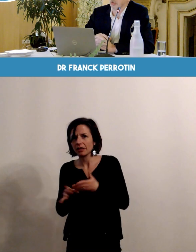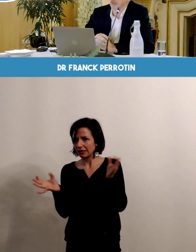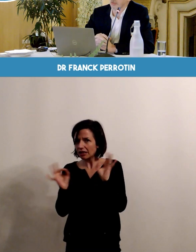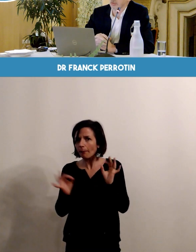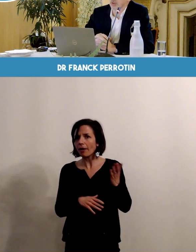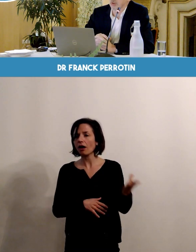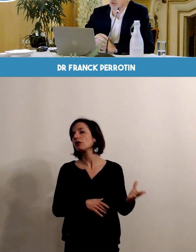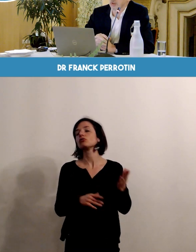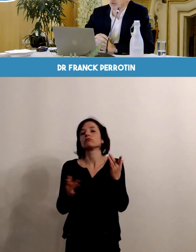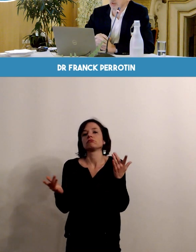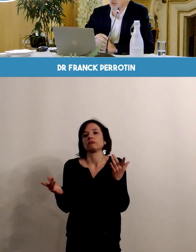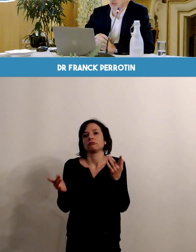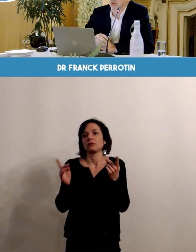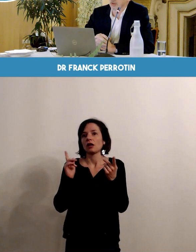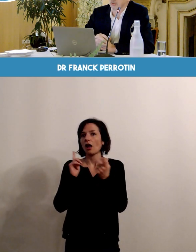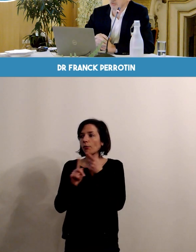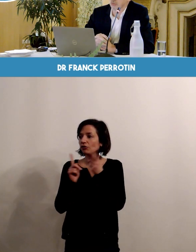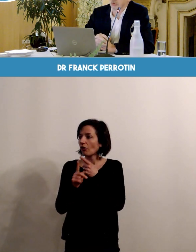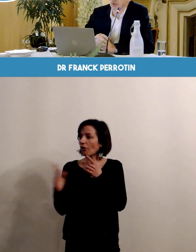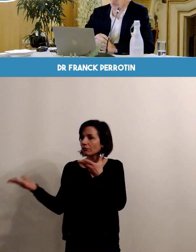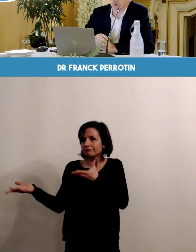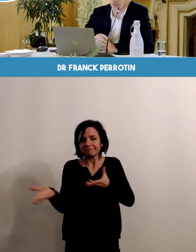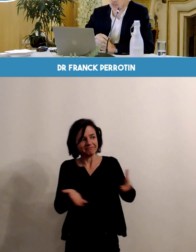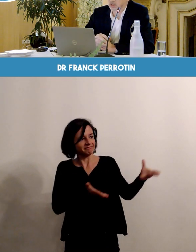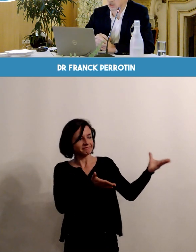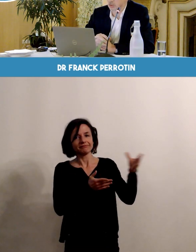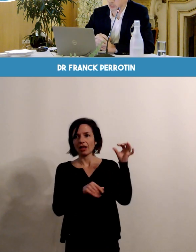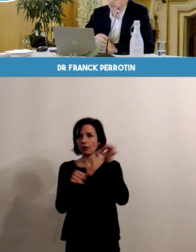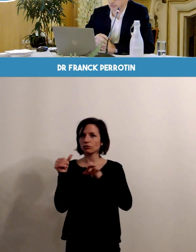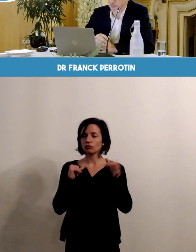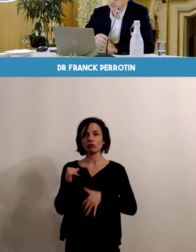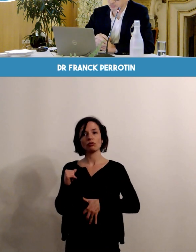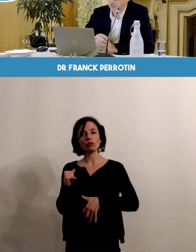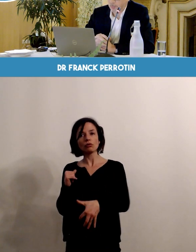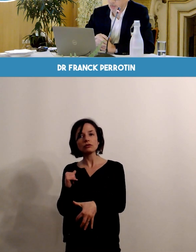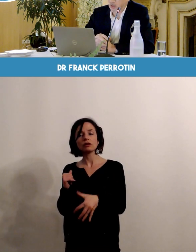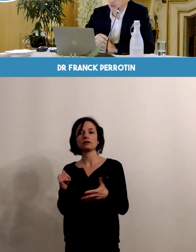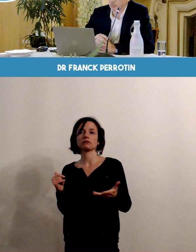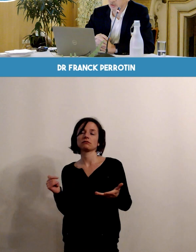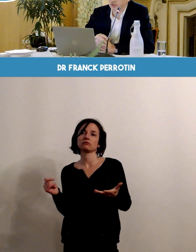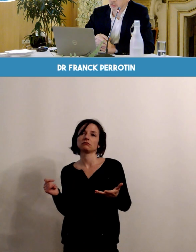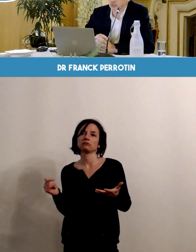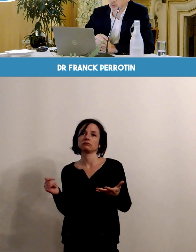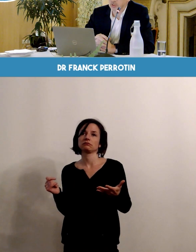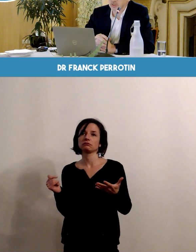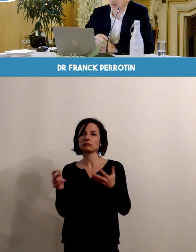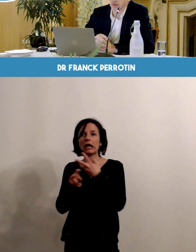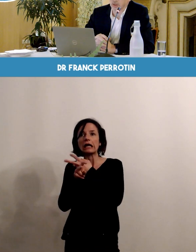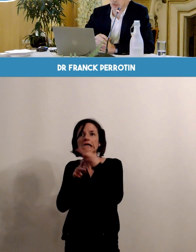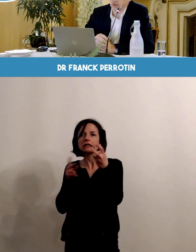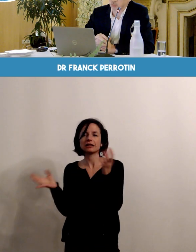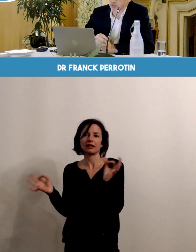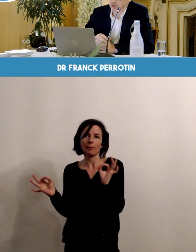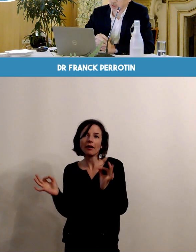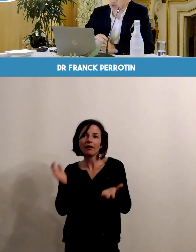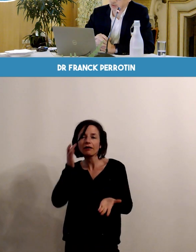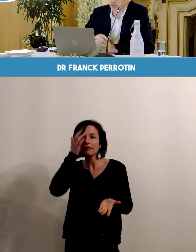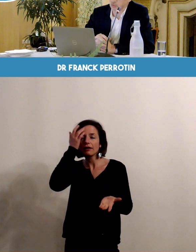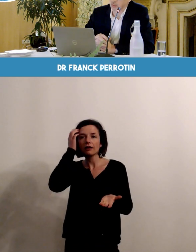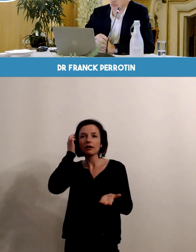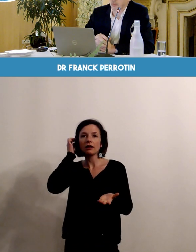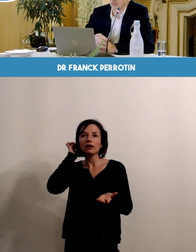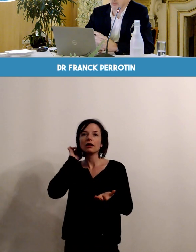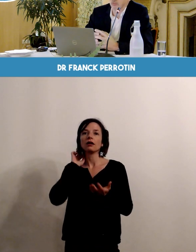vraiment que ce soit des grossesses qui n'ont pas de facteur de risque